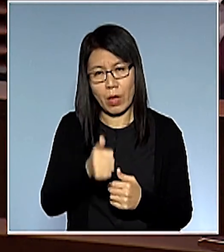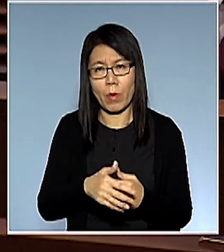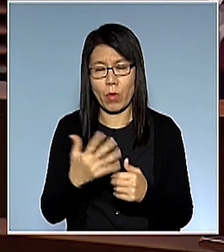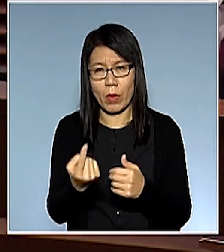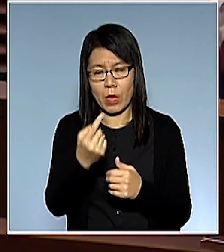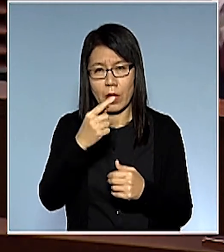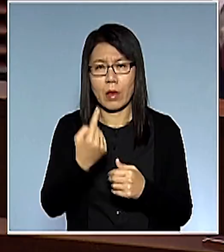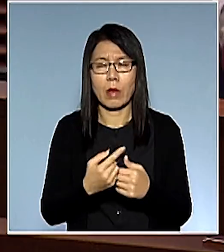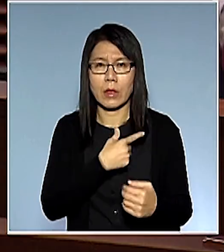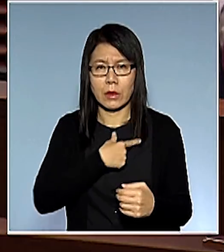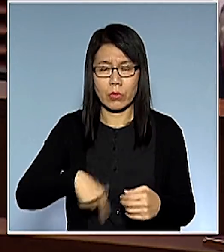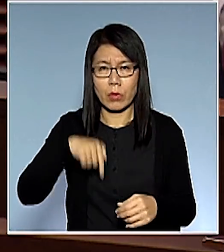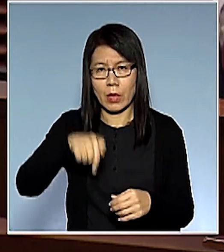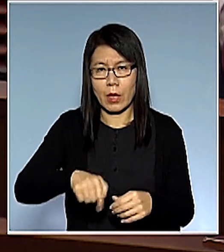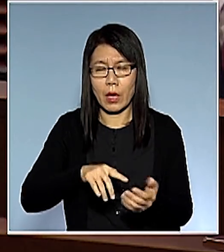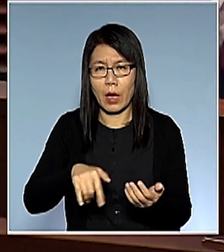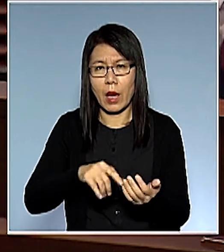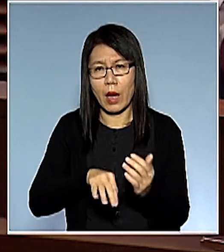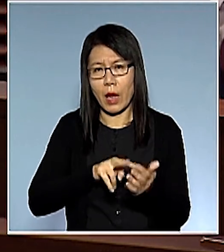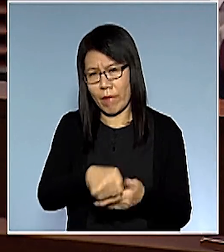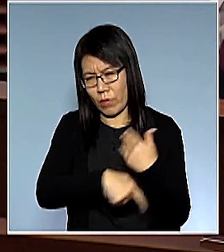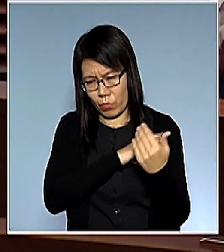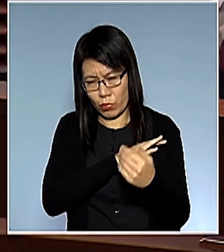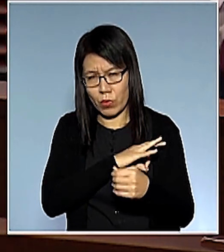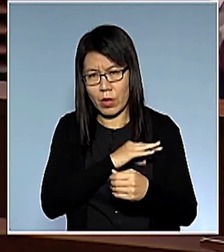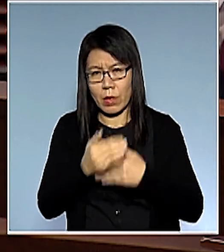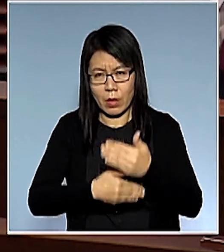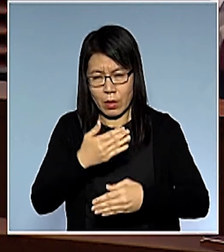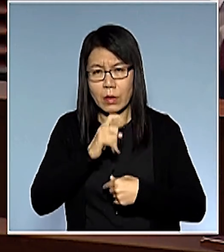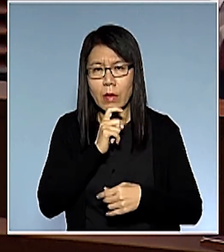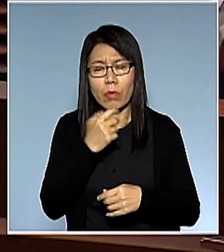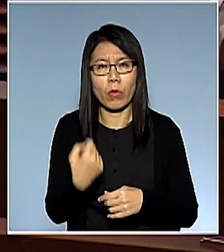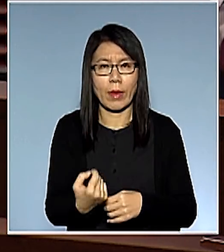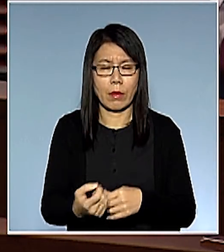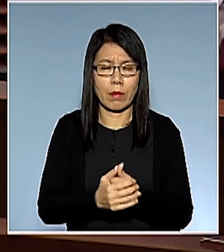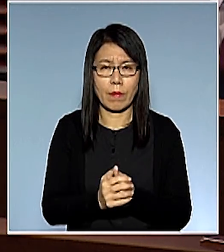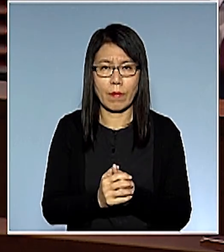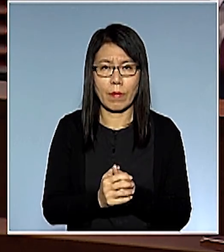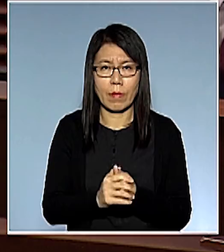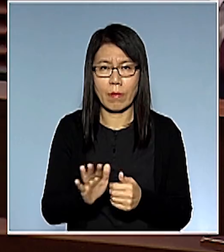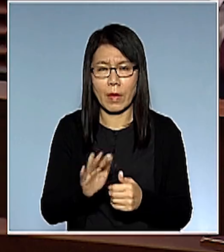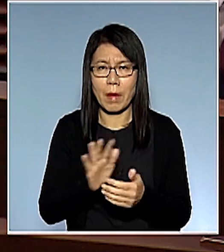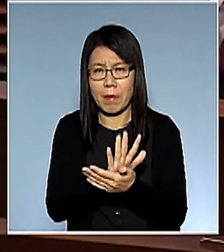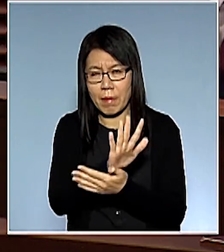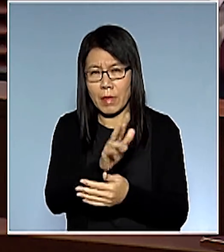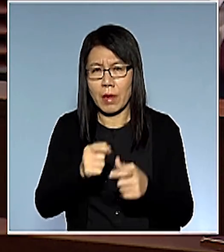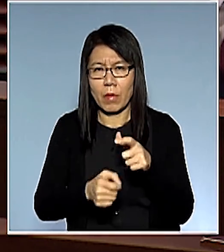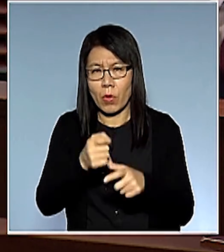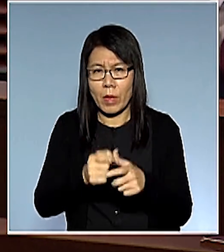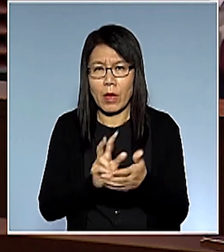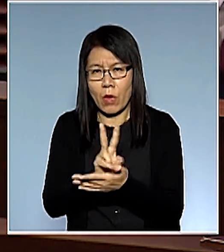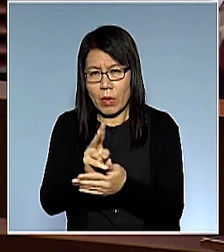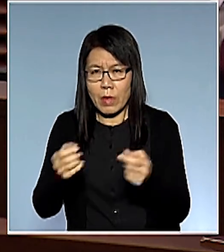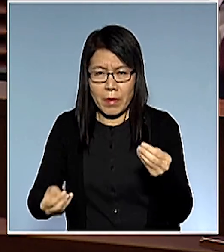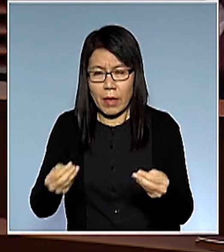在本會是真的經歷過這些程序很簡單的因為不是說五年又不公道兩年又對比